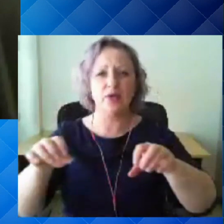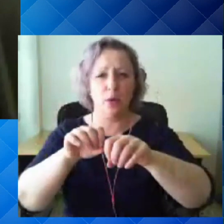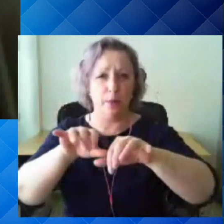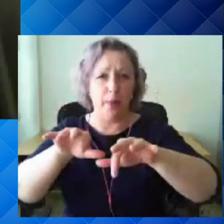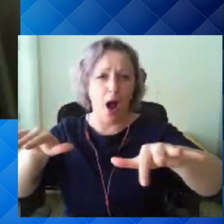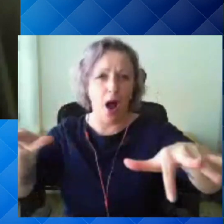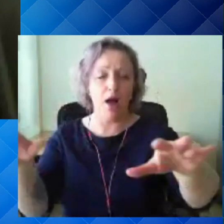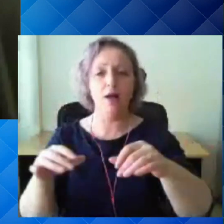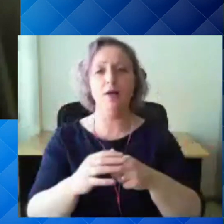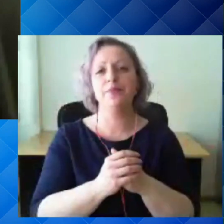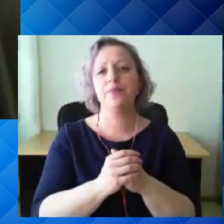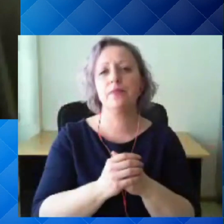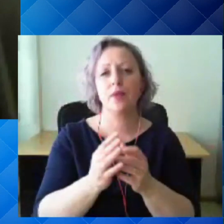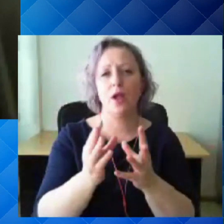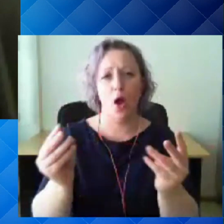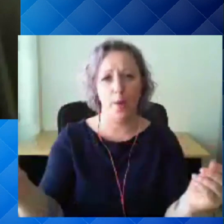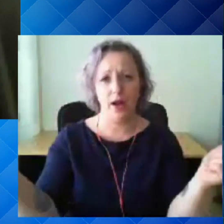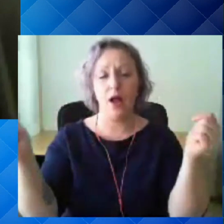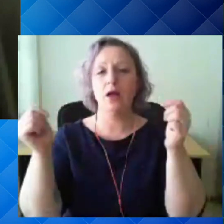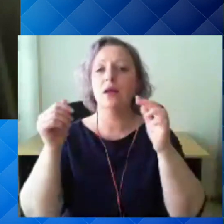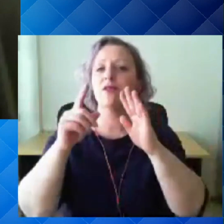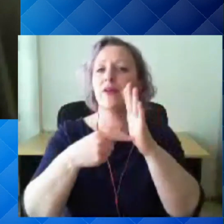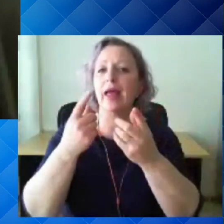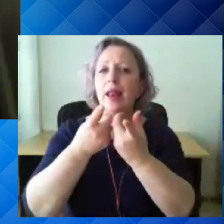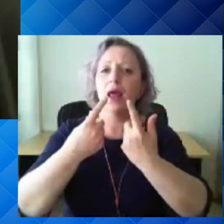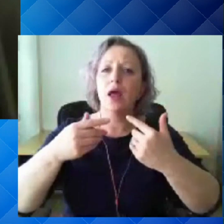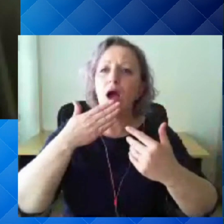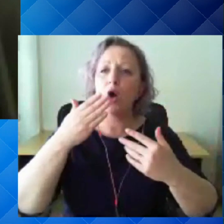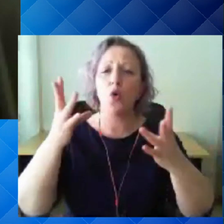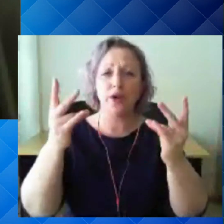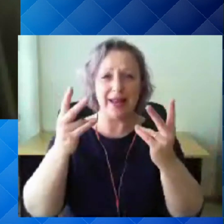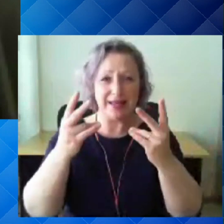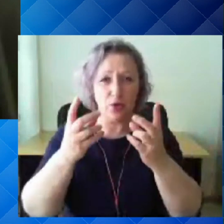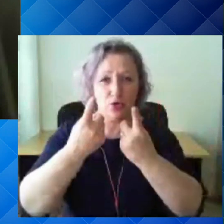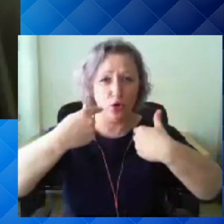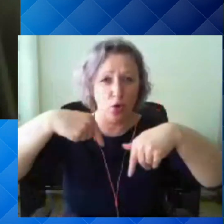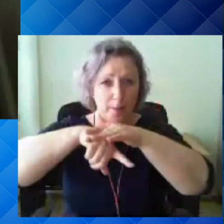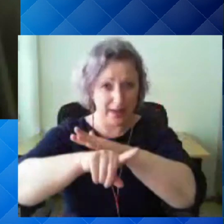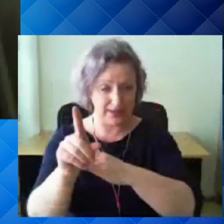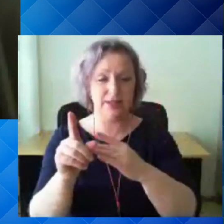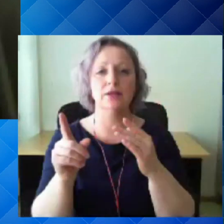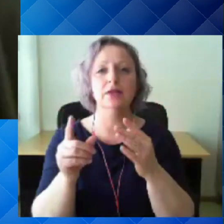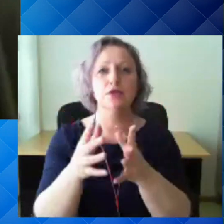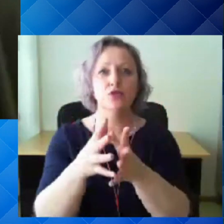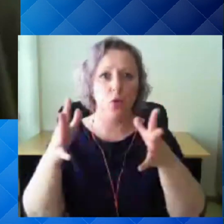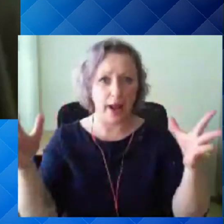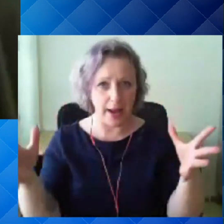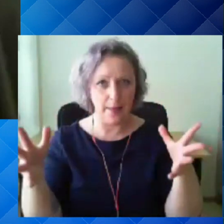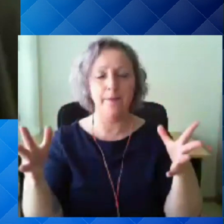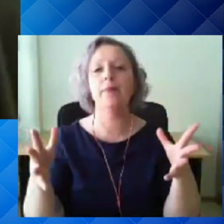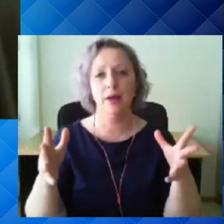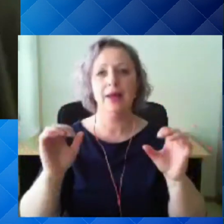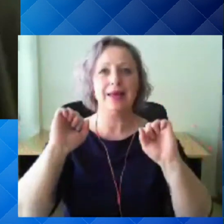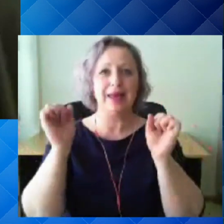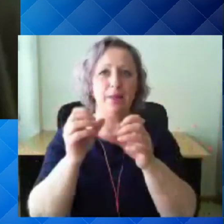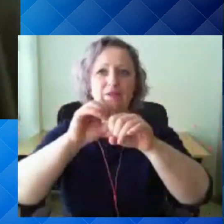et kui õhuniiskus suureneb ruumis, siis viiruse need aerosoolid sadenevad kiiremini põrandale, et